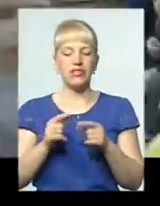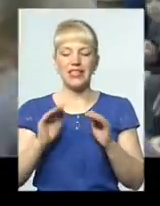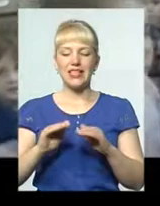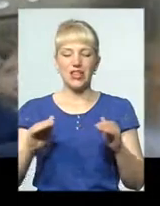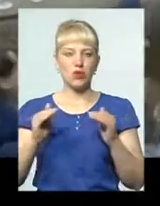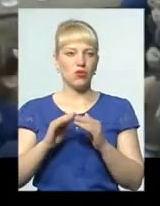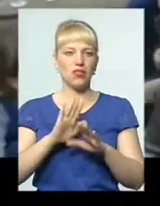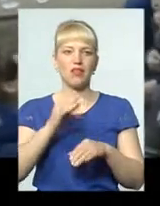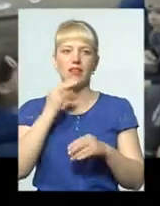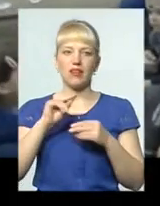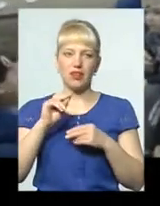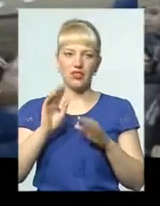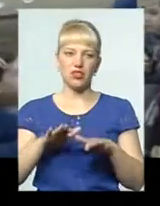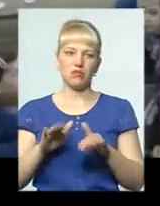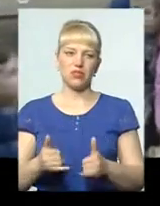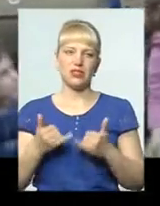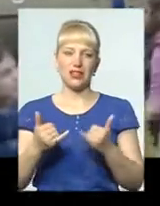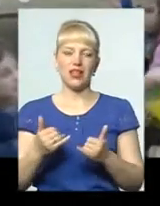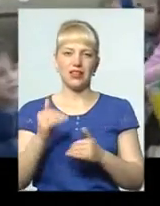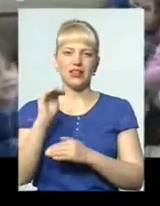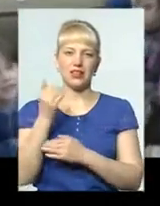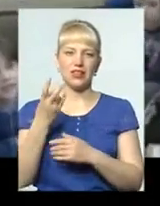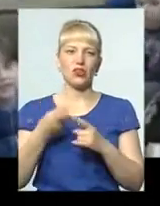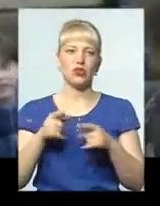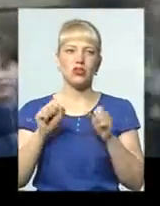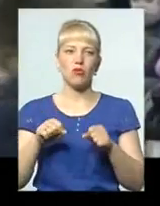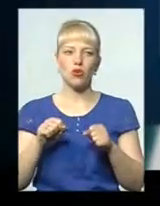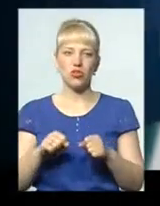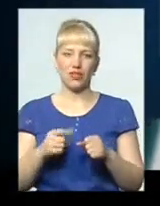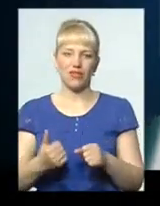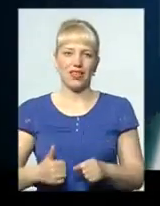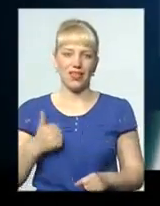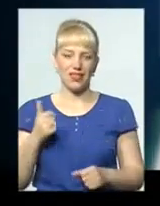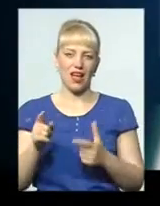для дитини, але часто це єдина можлива гідна альтернатива.